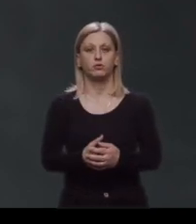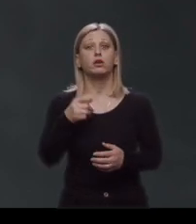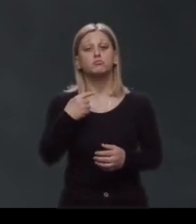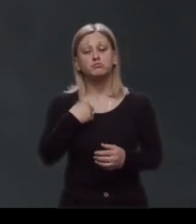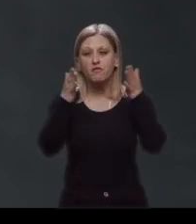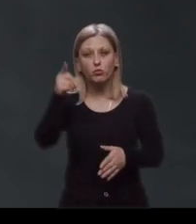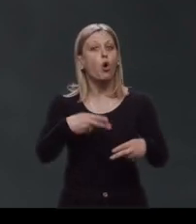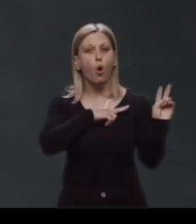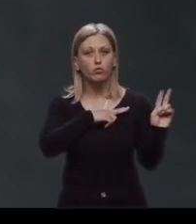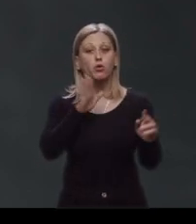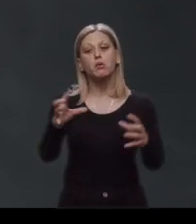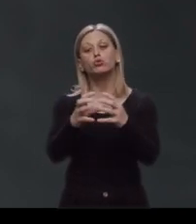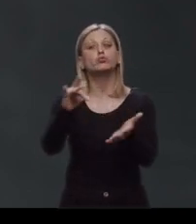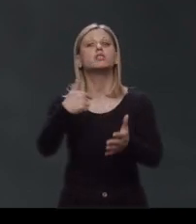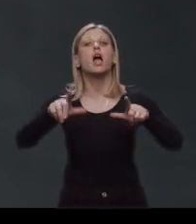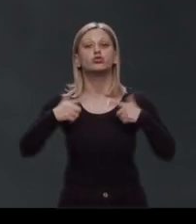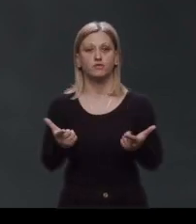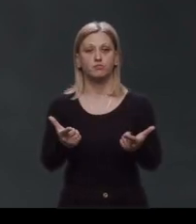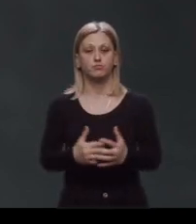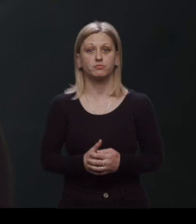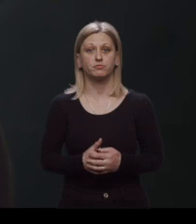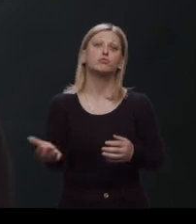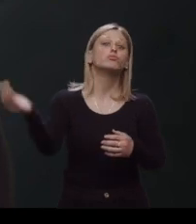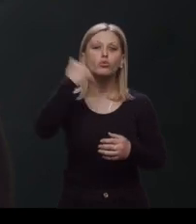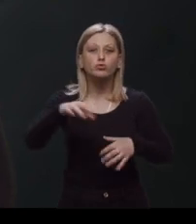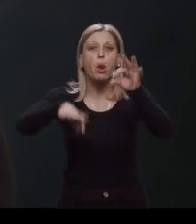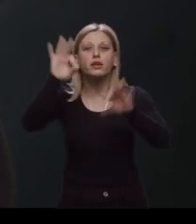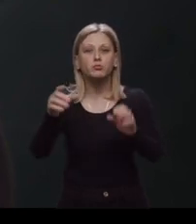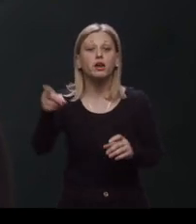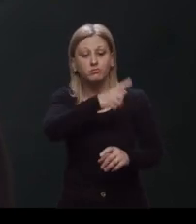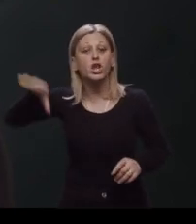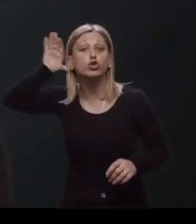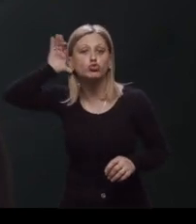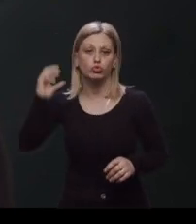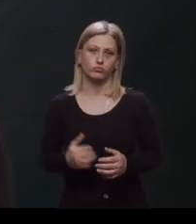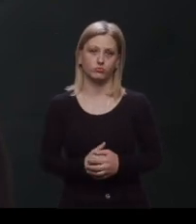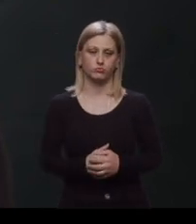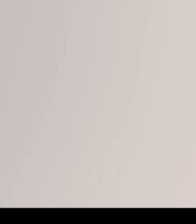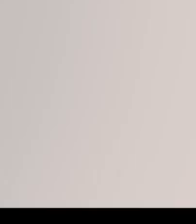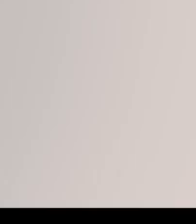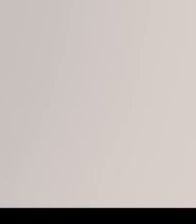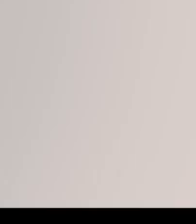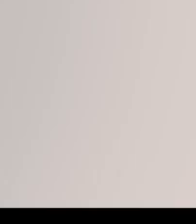Da smatram odgovornim prema zajednici u kojoj živi. Izatimo, da naspuju.